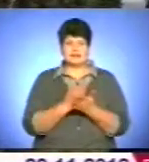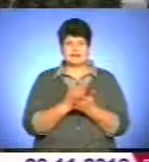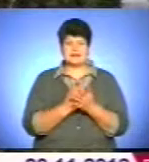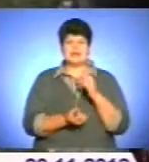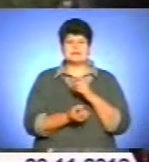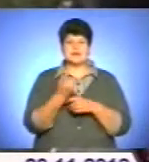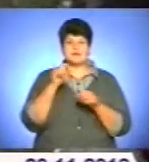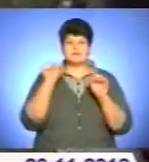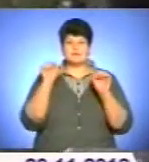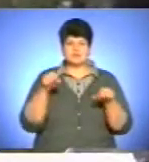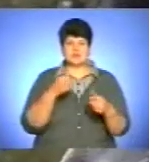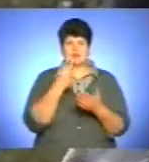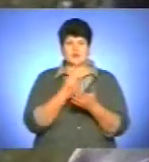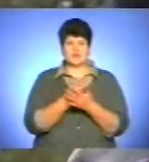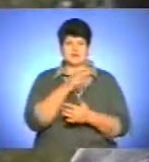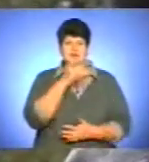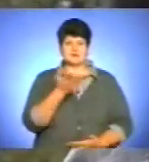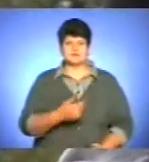'явиться можливість, покаже час.